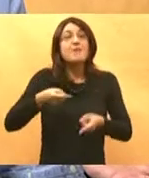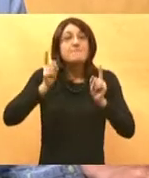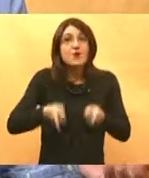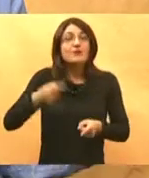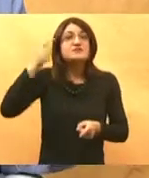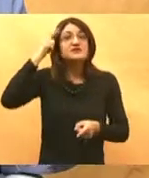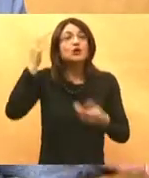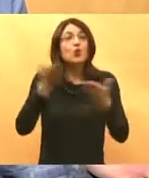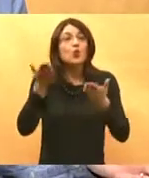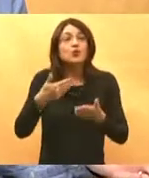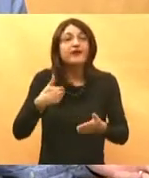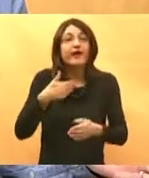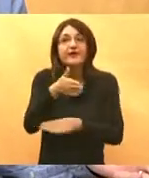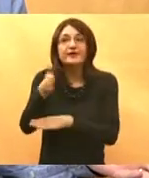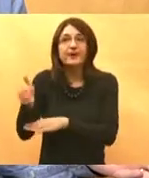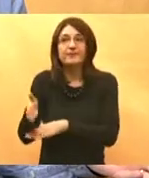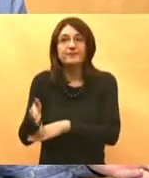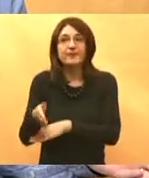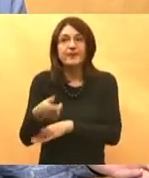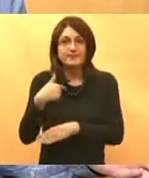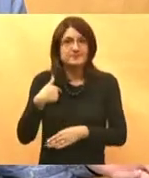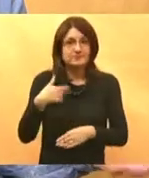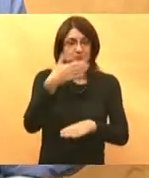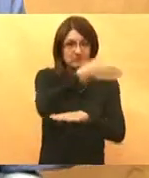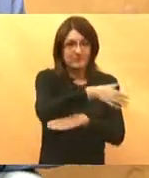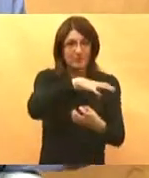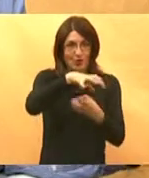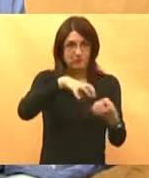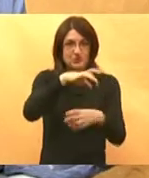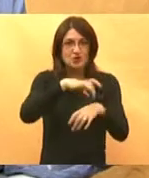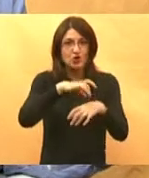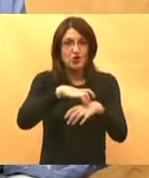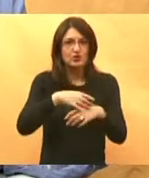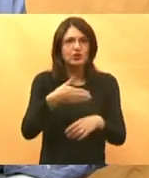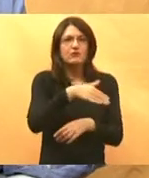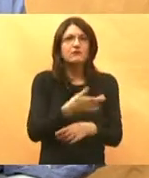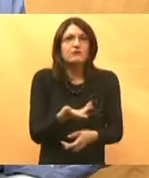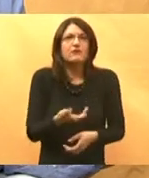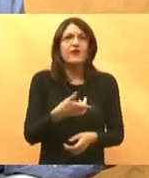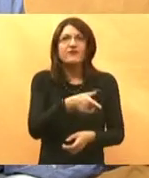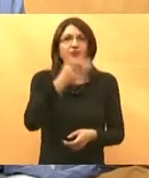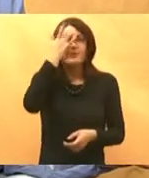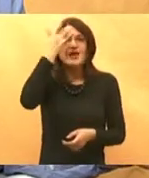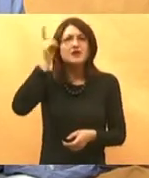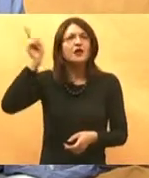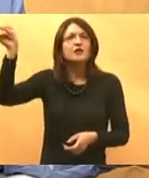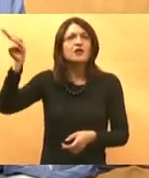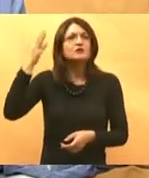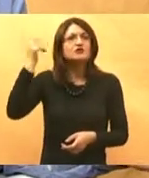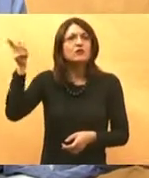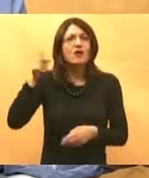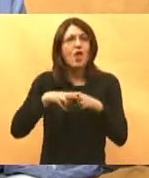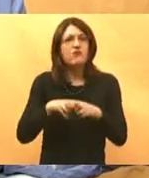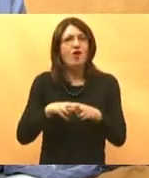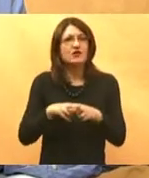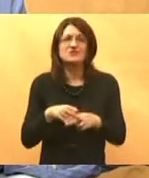pitati. Nemojte doći kod obiteljskog lječnika nakon bolničkog lječenja ili lječenja u lječilištu da vam on onda protumači šta se s vama tamo događalo.